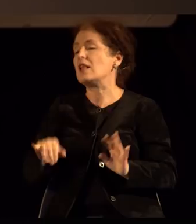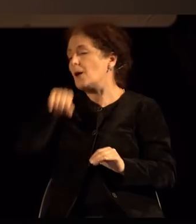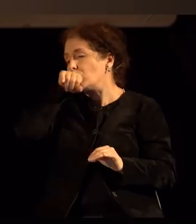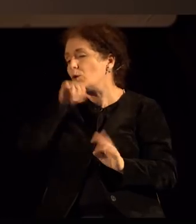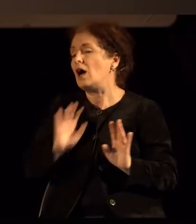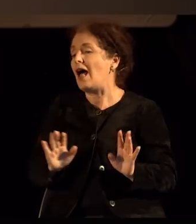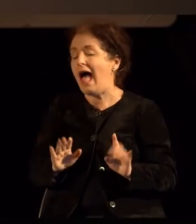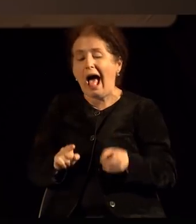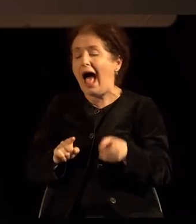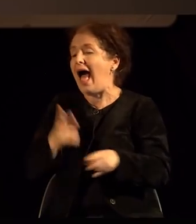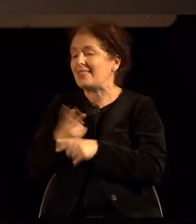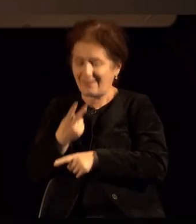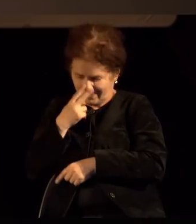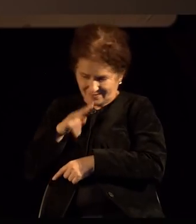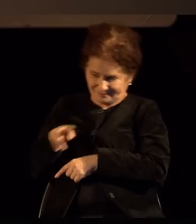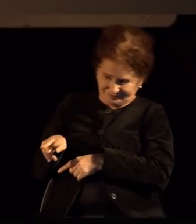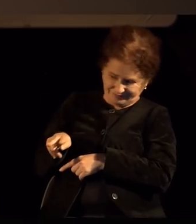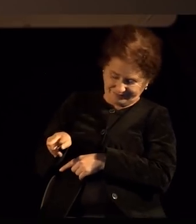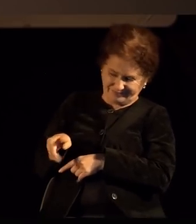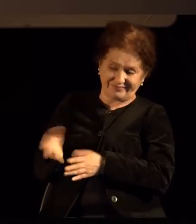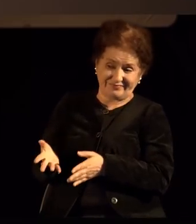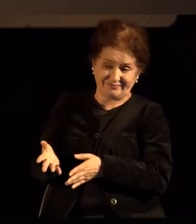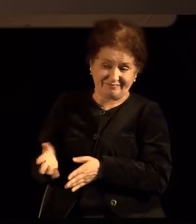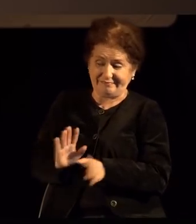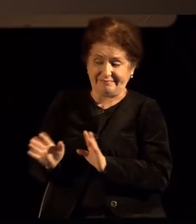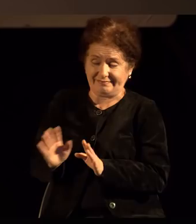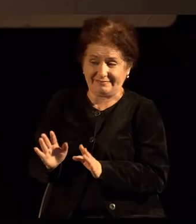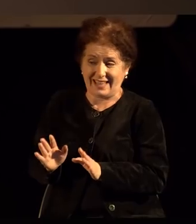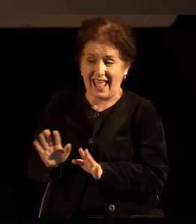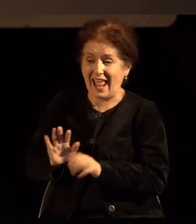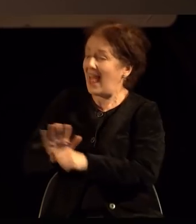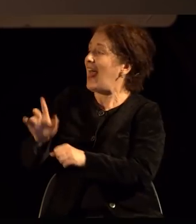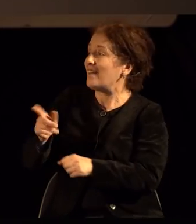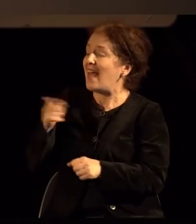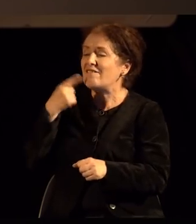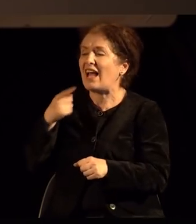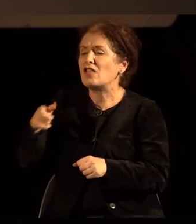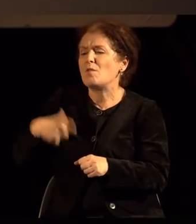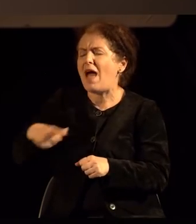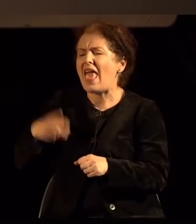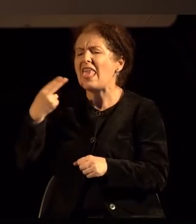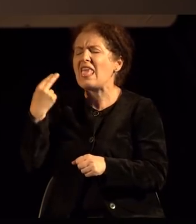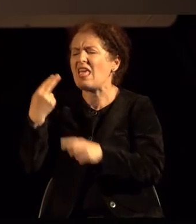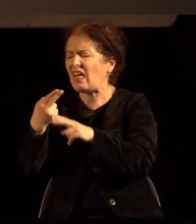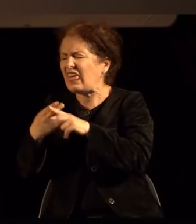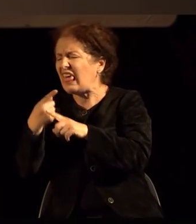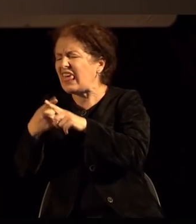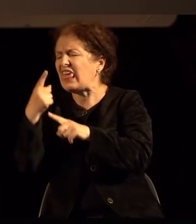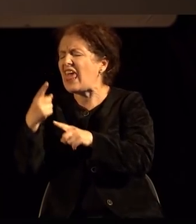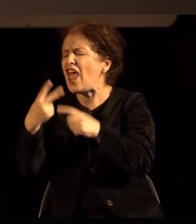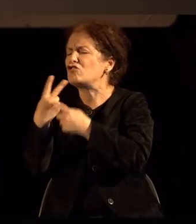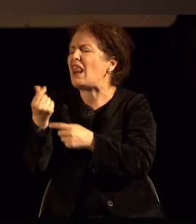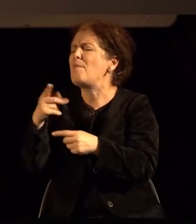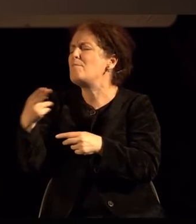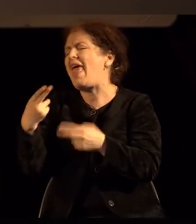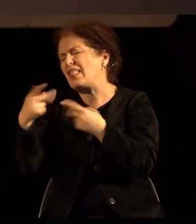обштеството сака да се меша во нивните кревети и во нивните гениталии. Не знам дали знајате за хиджрите. Хиджрите, конечно, во последнава деценија